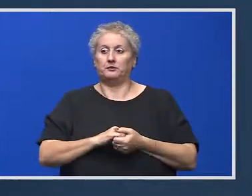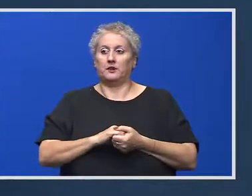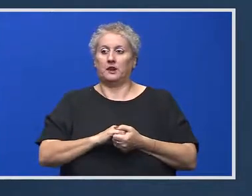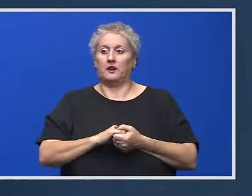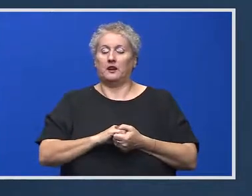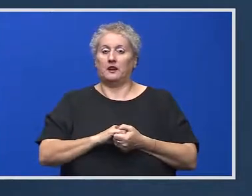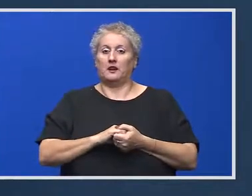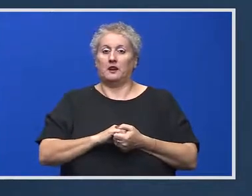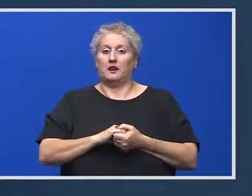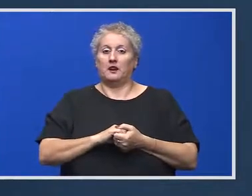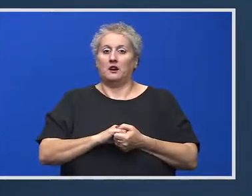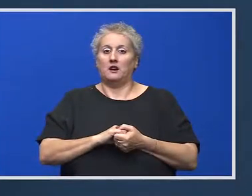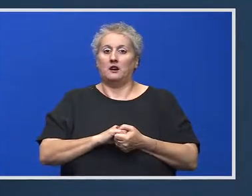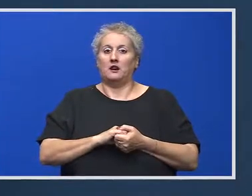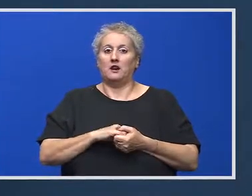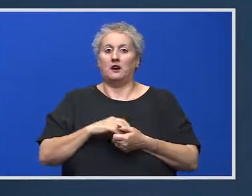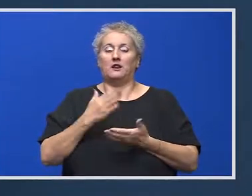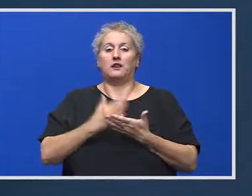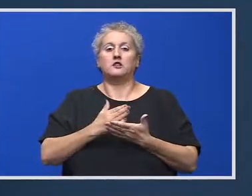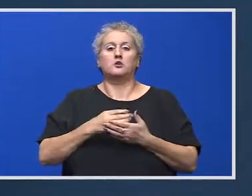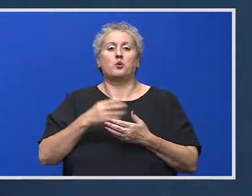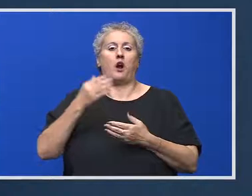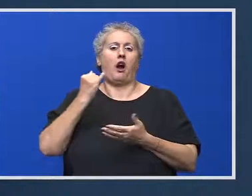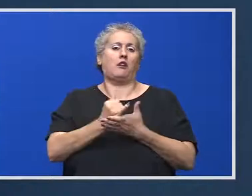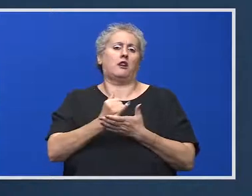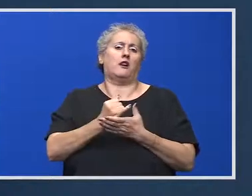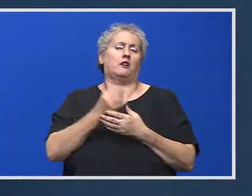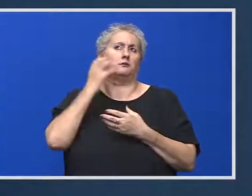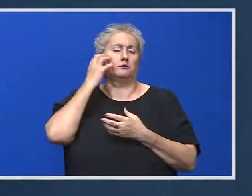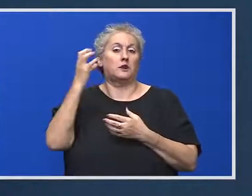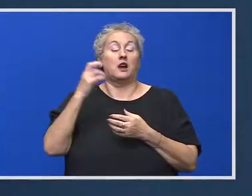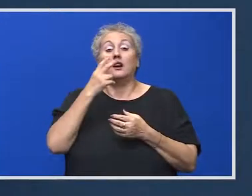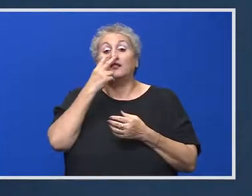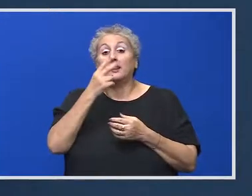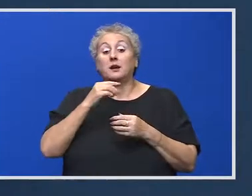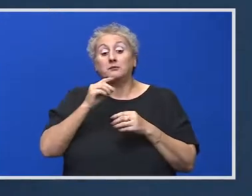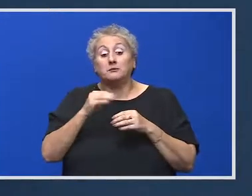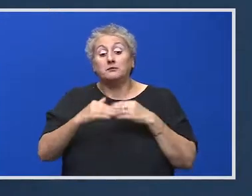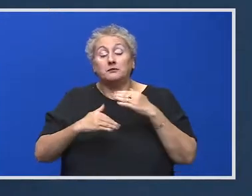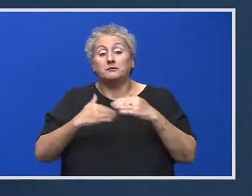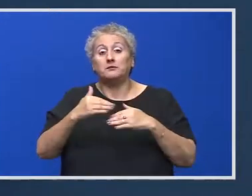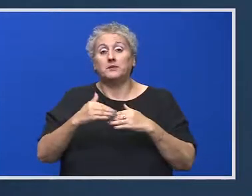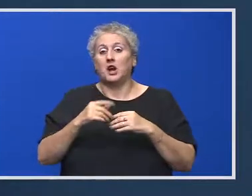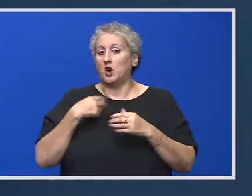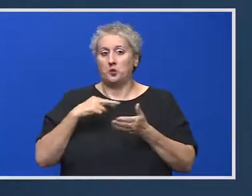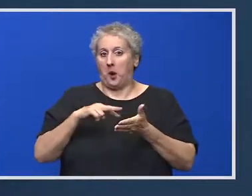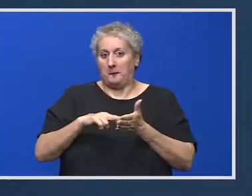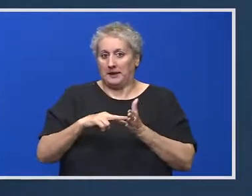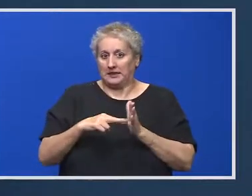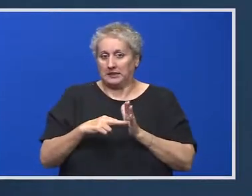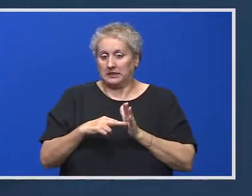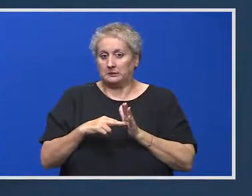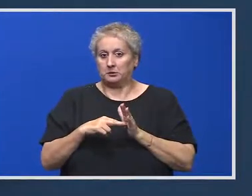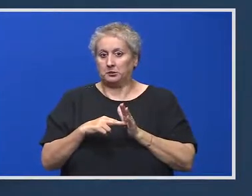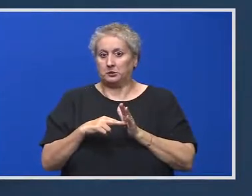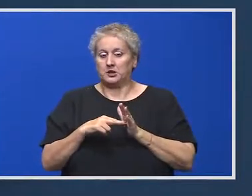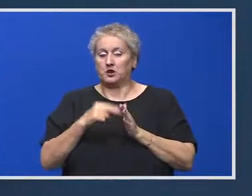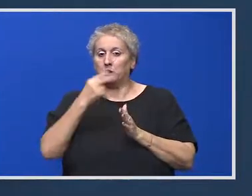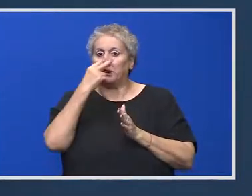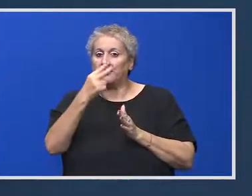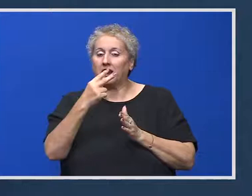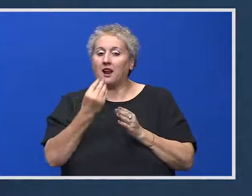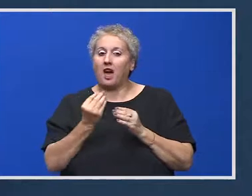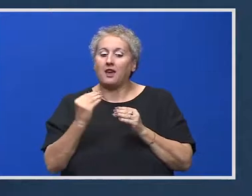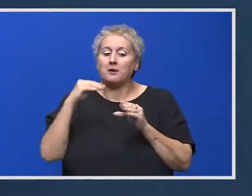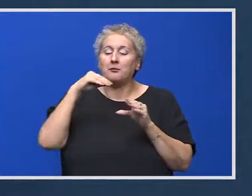mă considera deținătorul adevărului absolut. Vor face obiectul consultărilor. N-am răspuns cu privire la